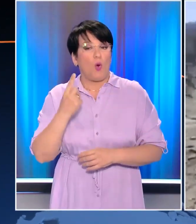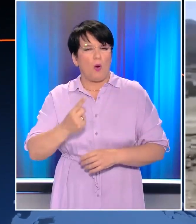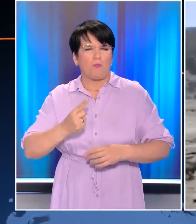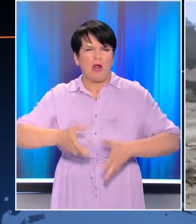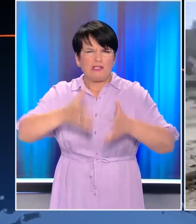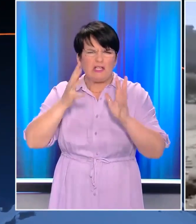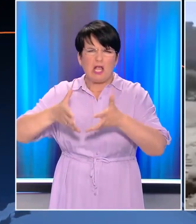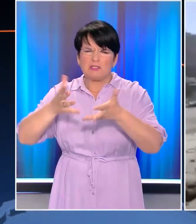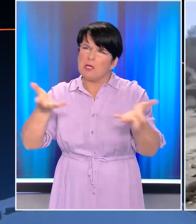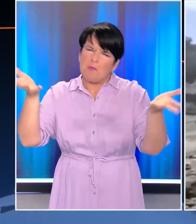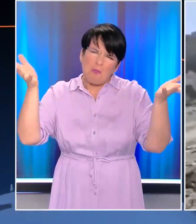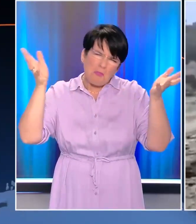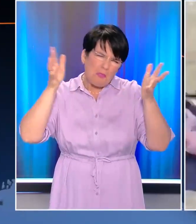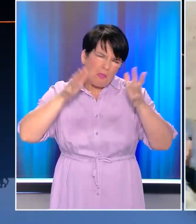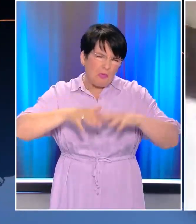ισοπεδώσει τα πάντα.